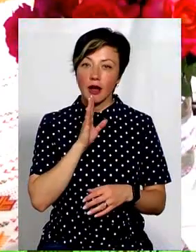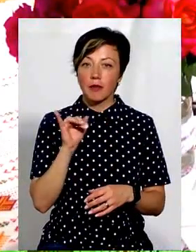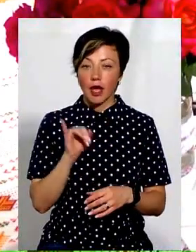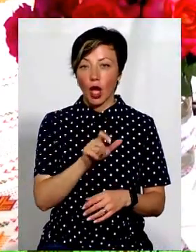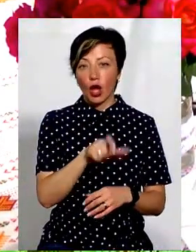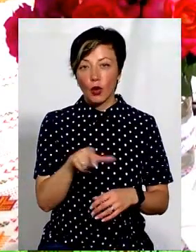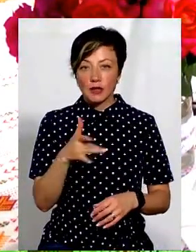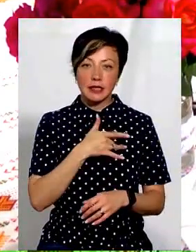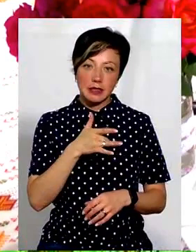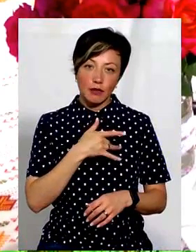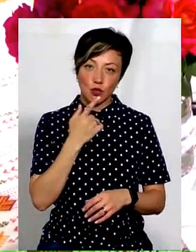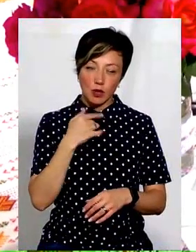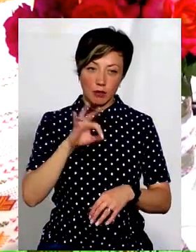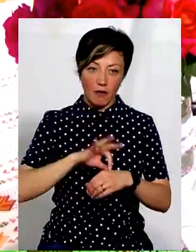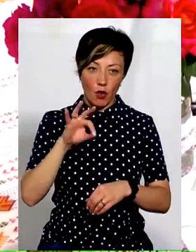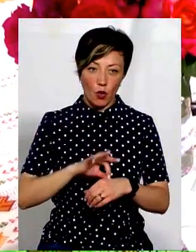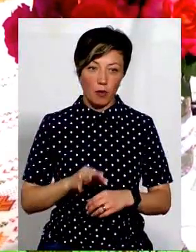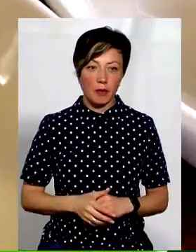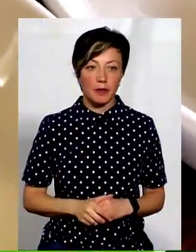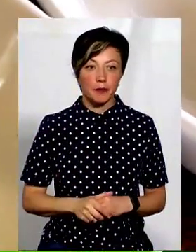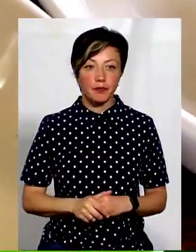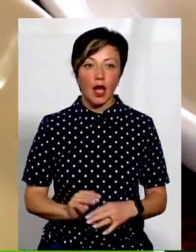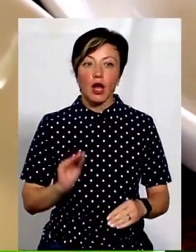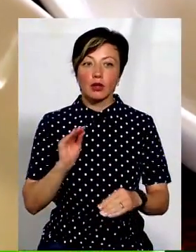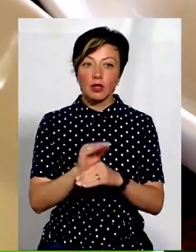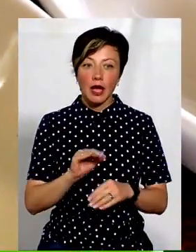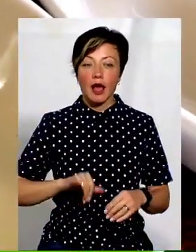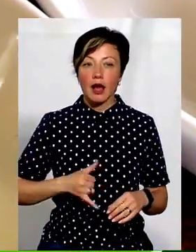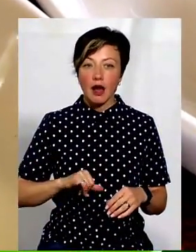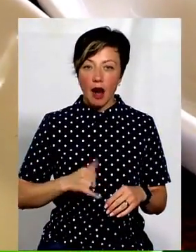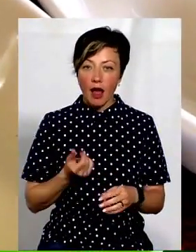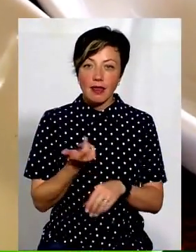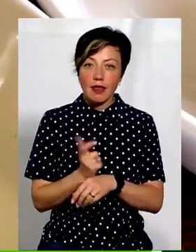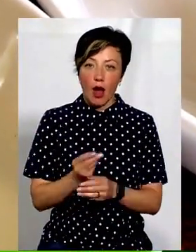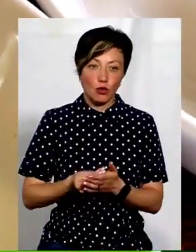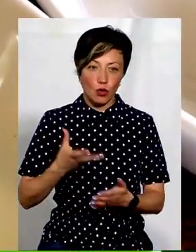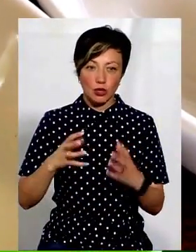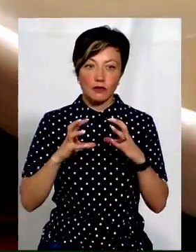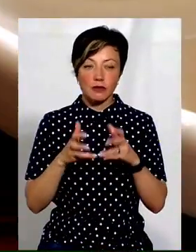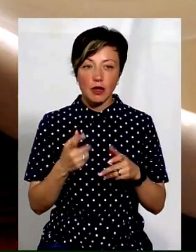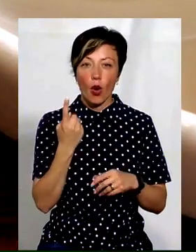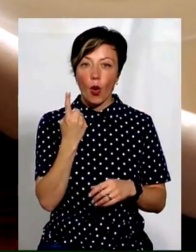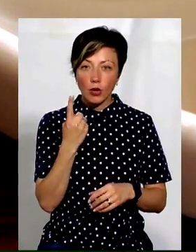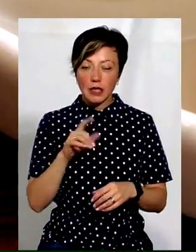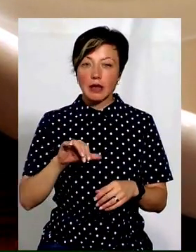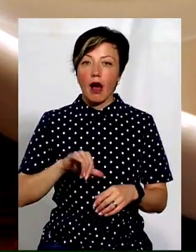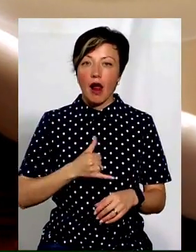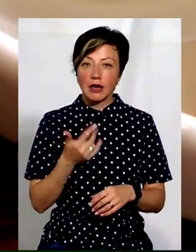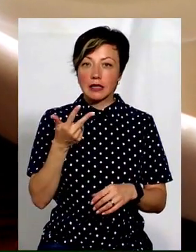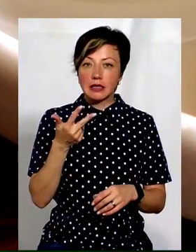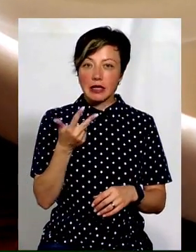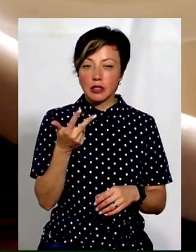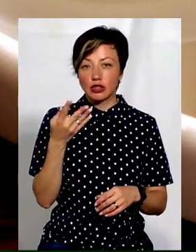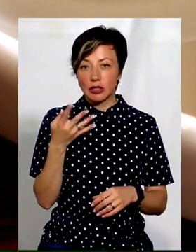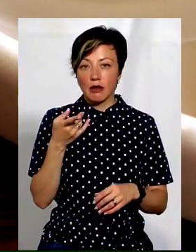серцево-судинними хворобами, розповідає Сергій Ланчук. Додає, ікра равлики – найдорожча у світі, оскільки один равлик відкладає 3-4